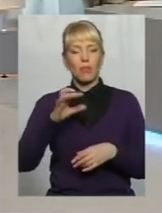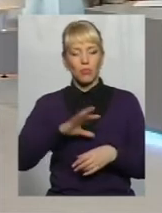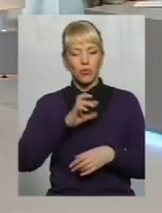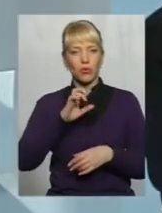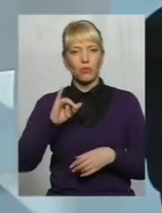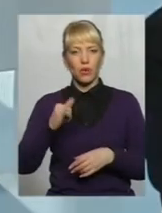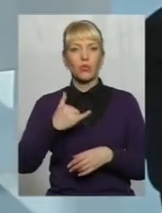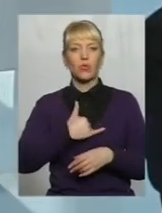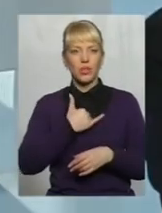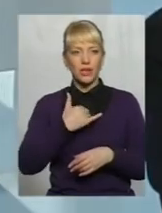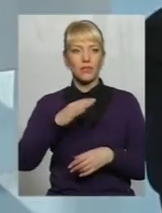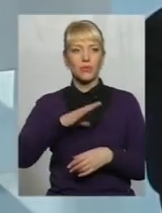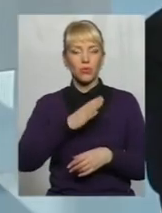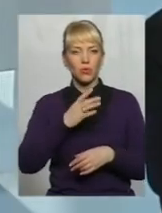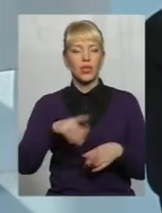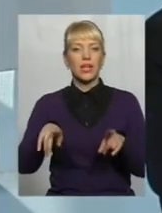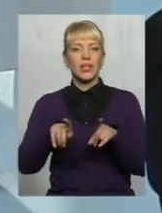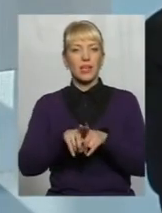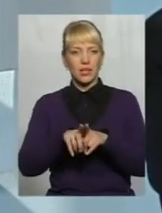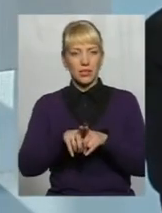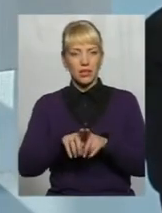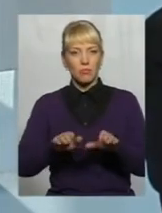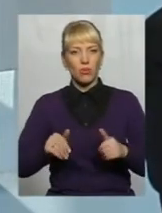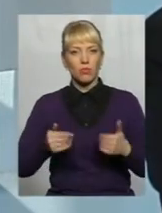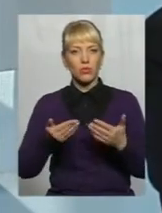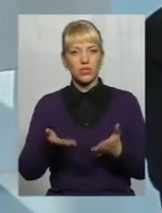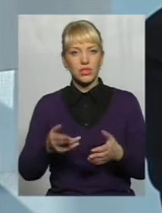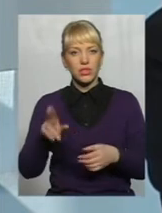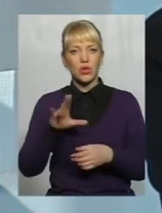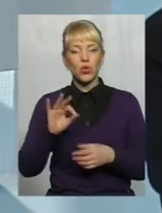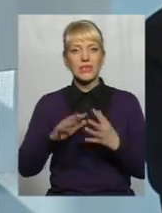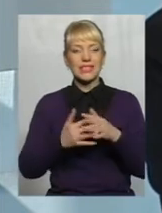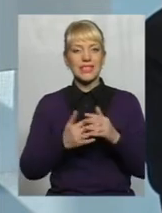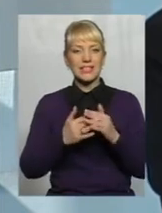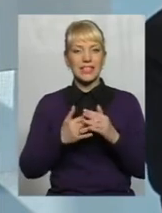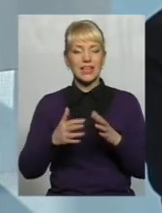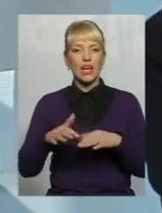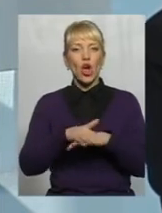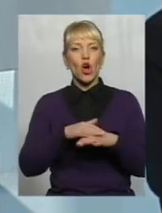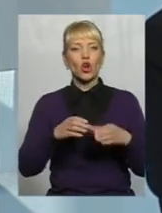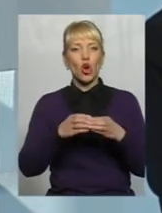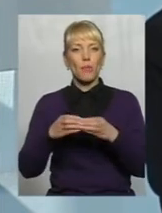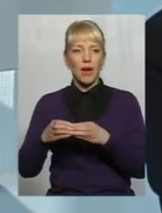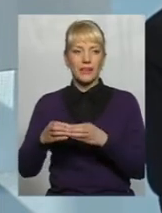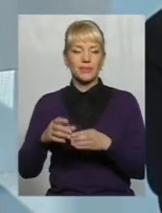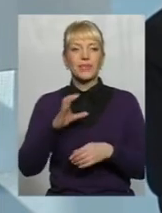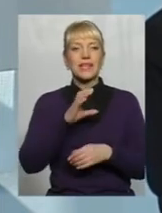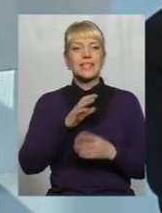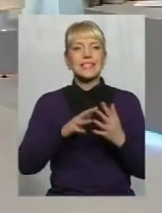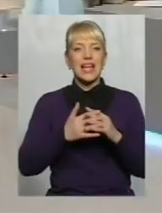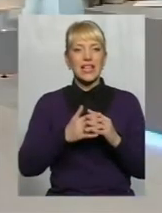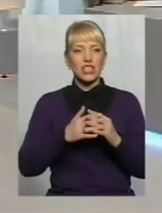нас були такі пропозиції до сільських громад Я представляю селищну громаду